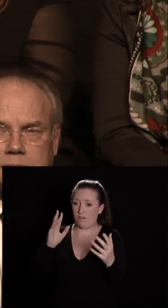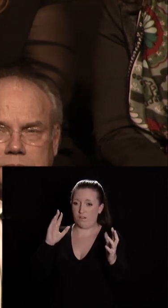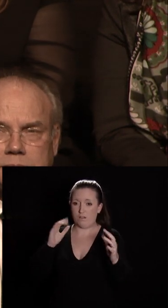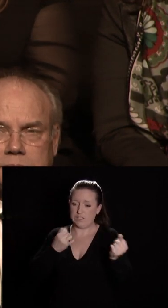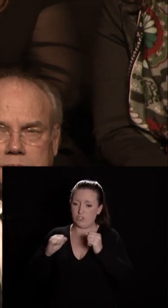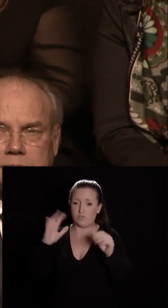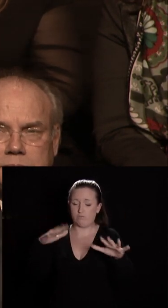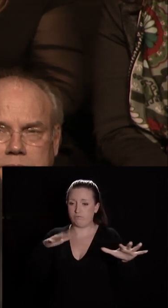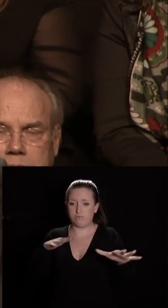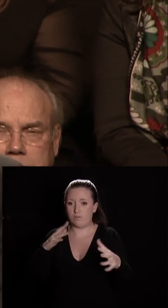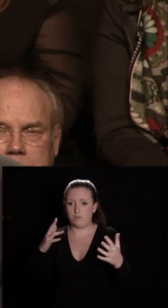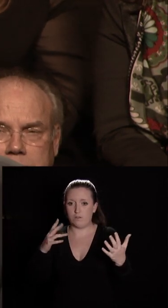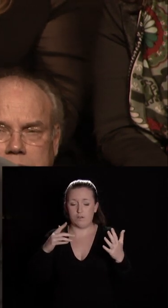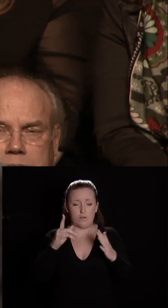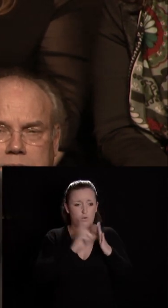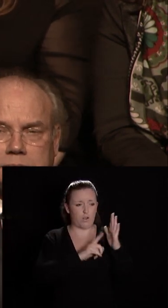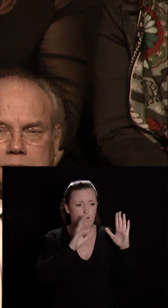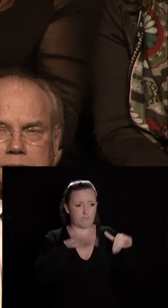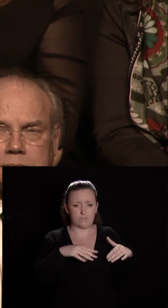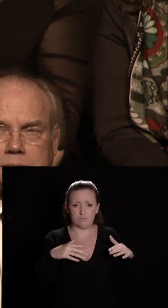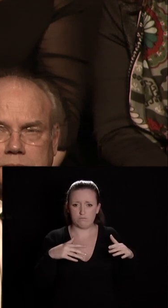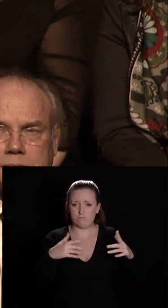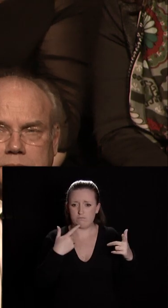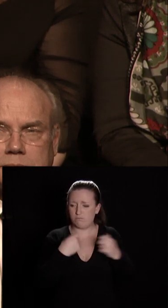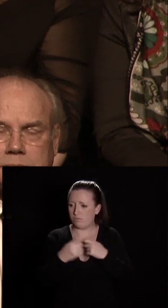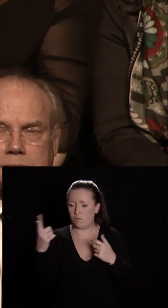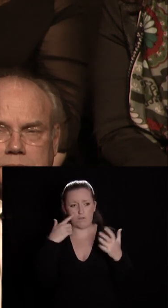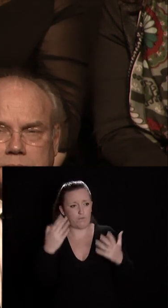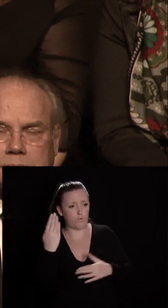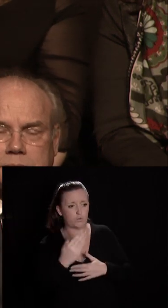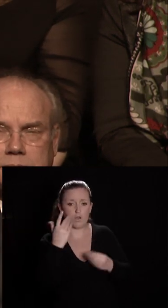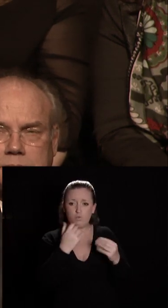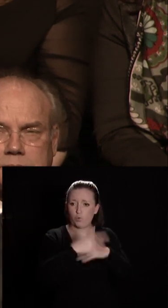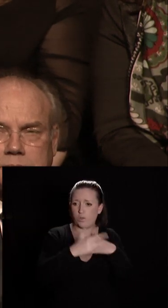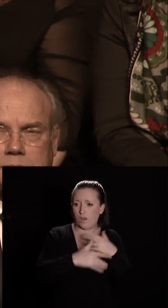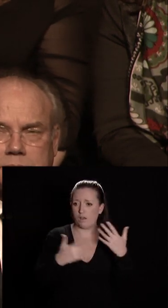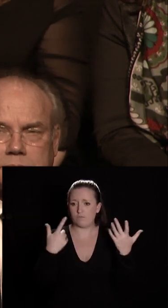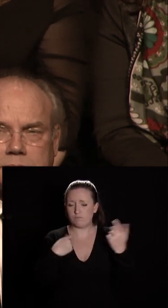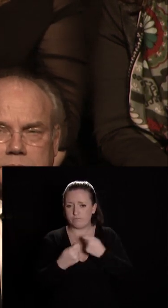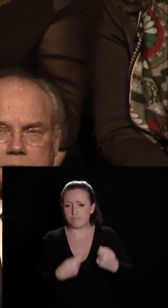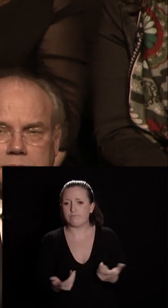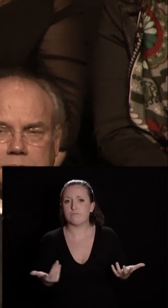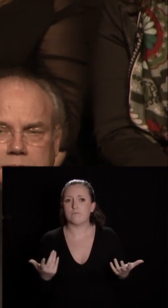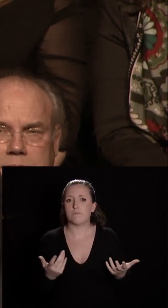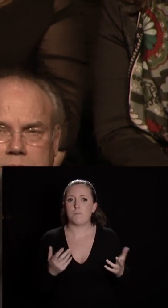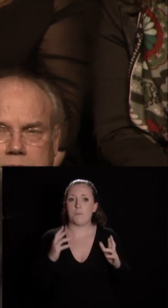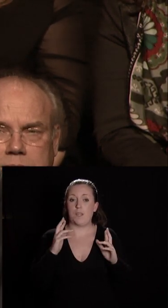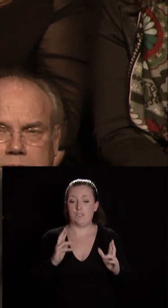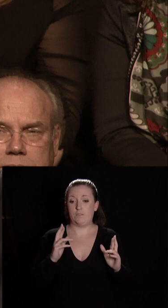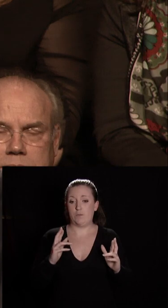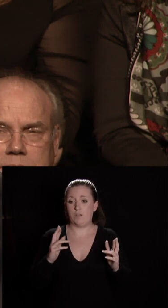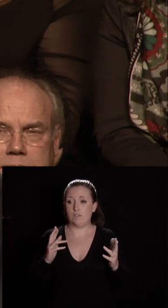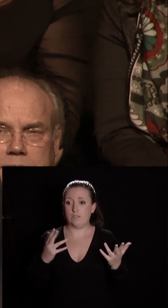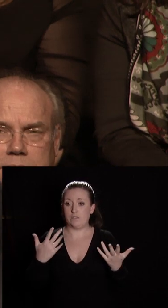à garde des mesures qui passent mal parce qu'elles ne répondent pas à l'attente ou qu'elles arrivent trop tard j'espère que nous allons pas payer trop cher